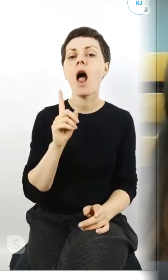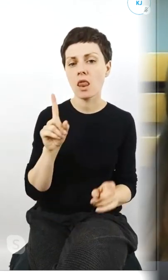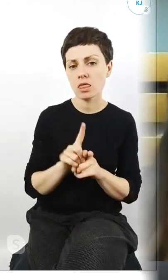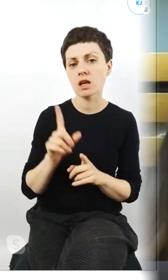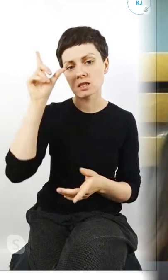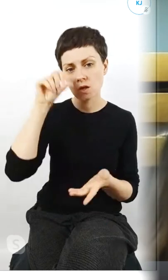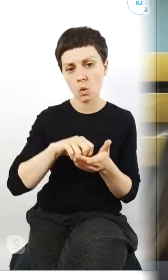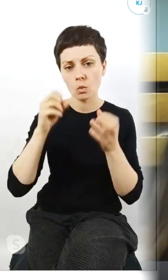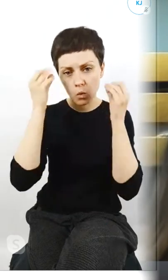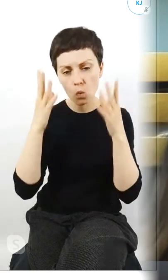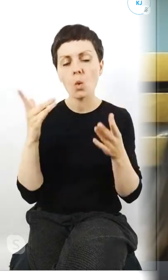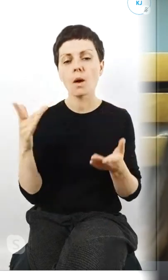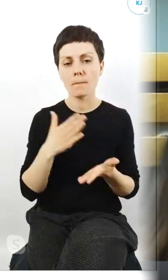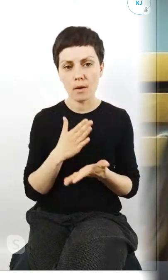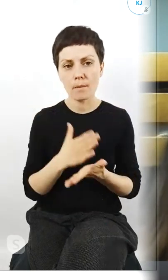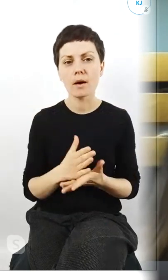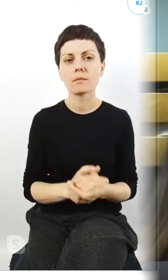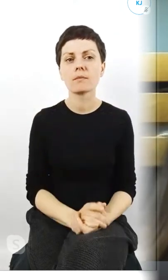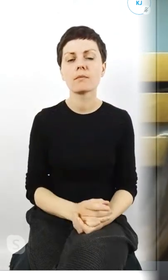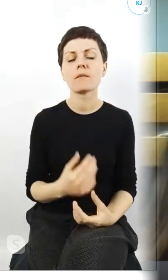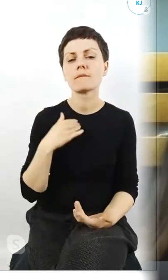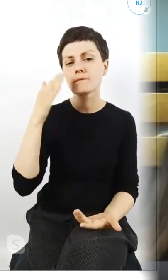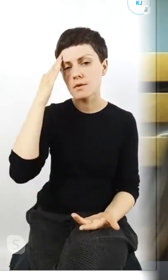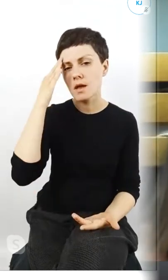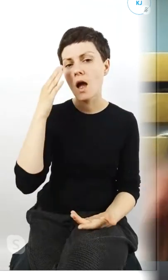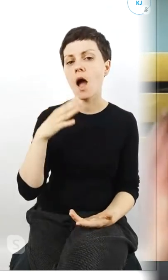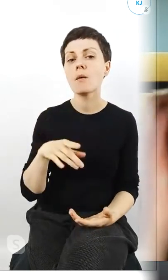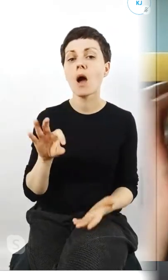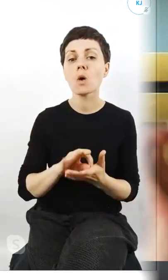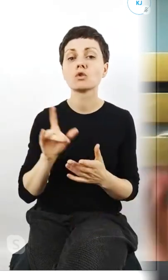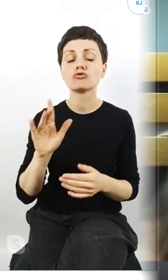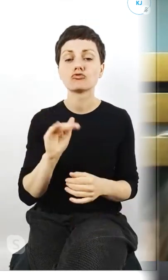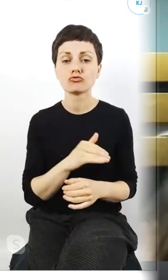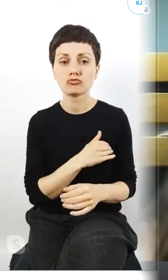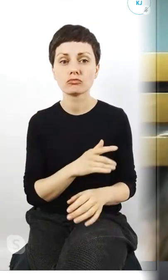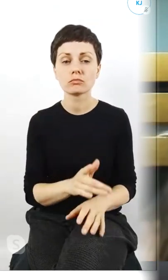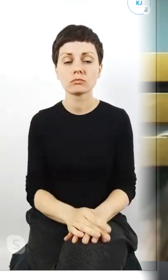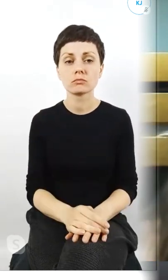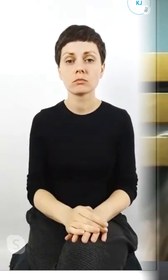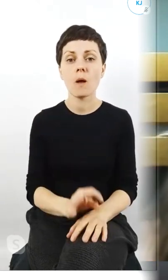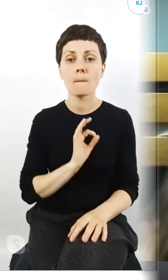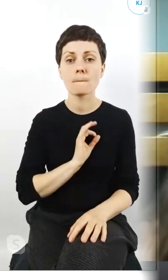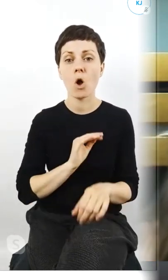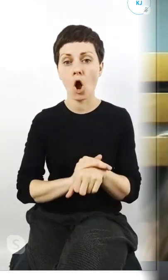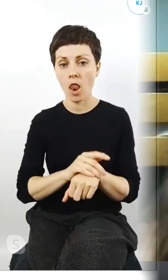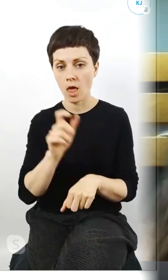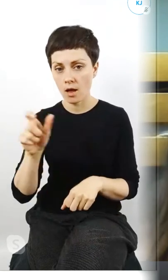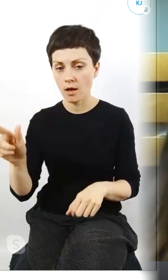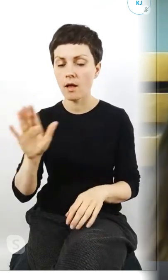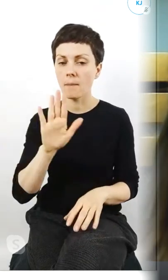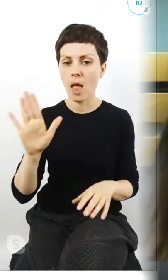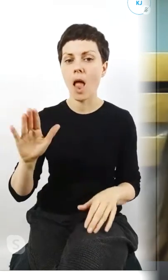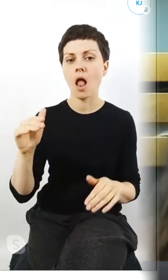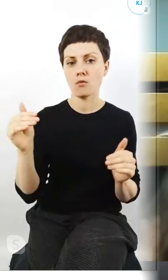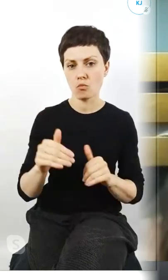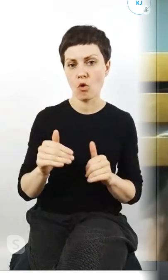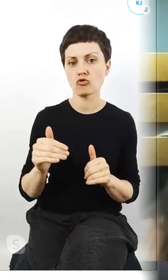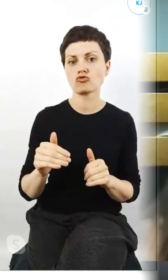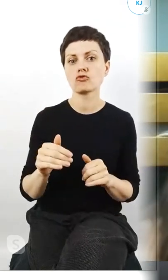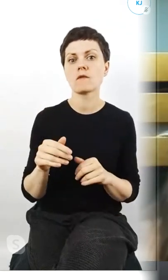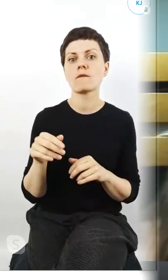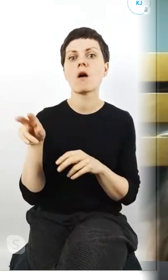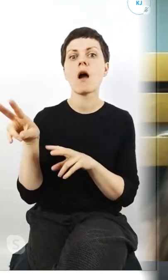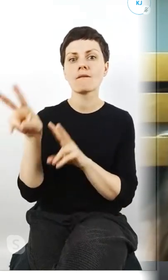pomaga wiem że ze szkoły moi koledzy mieli tam możliwość wynajęcia sali do